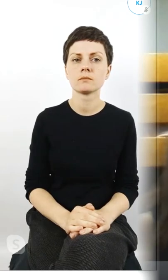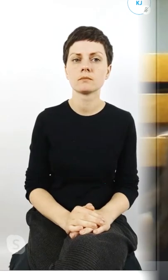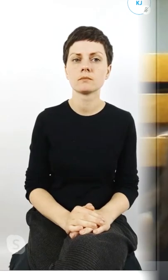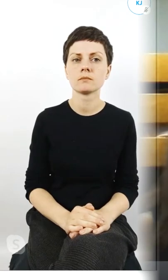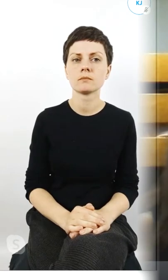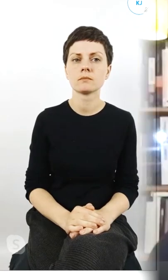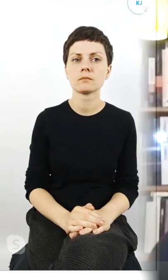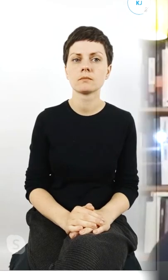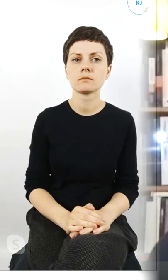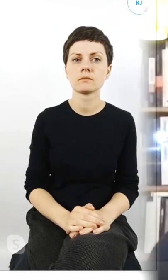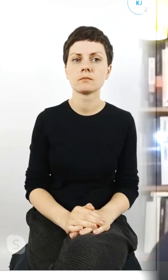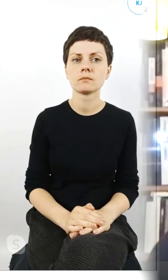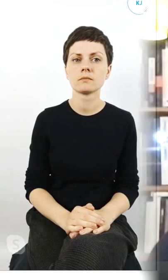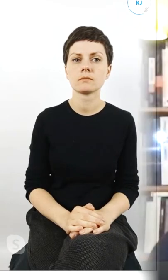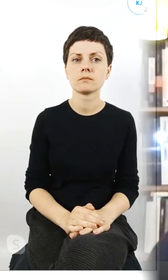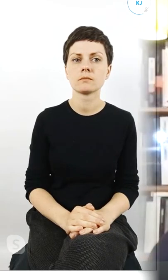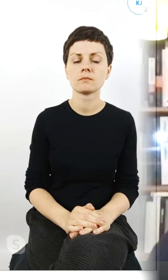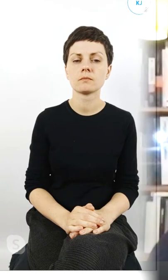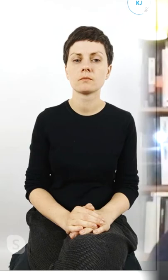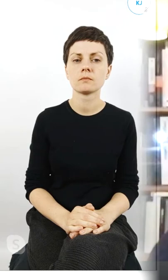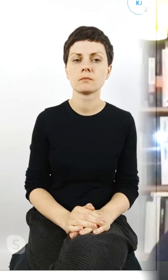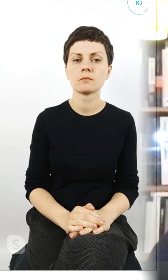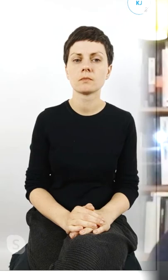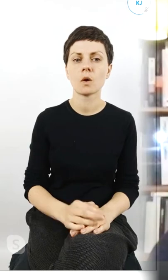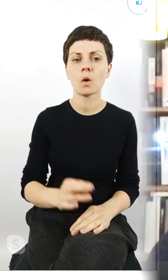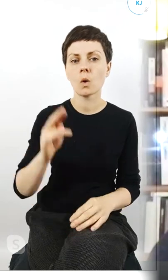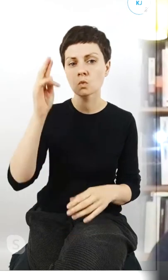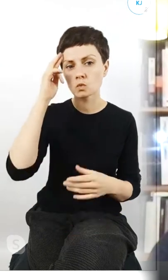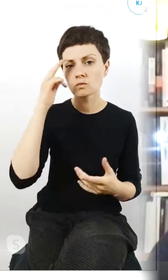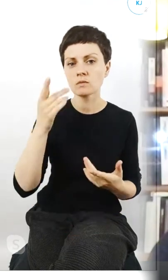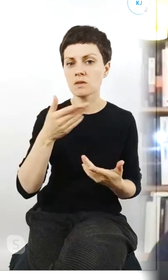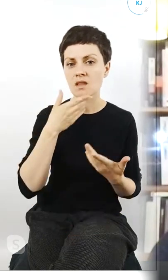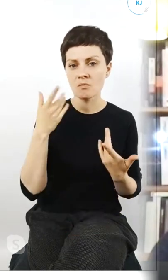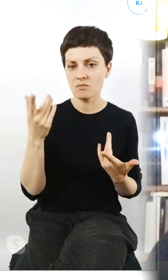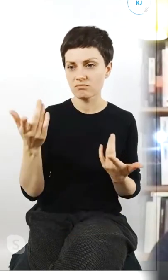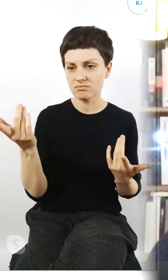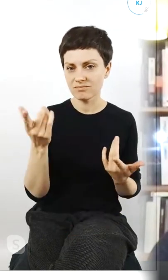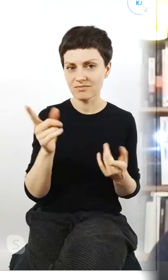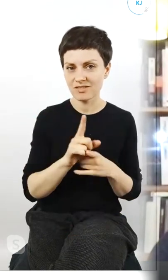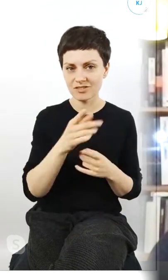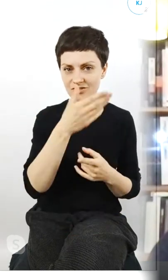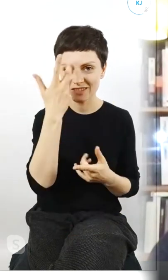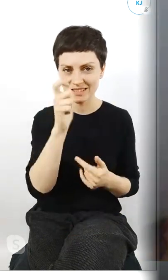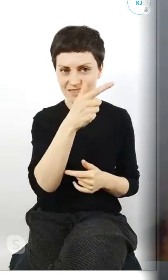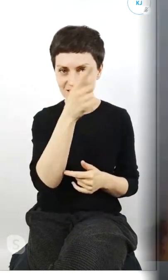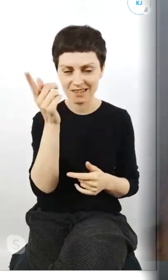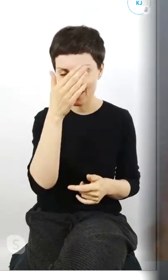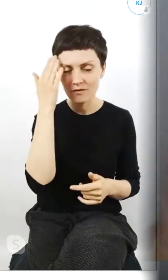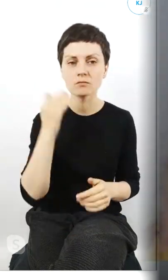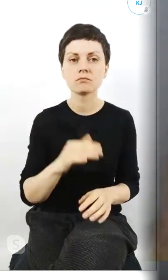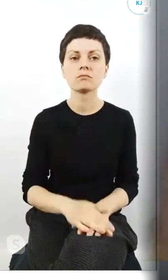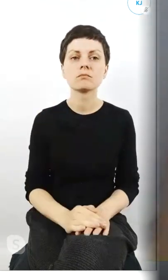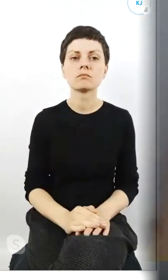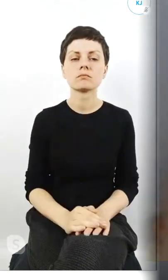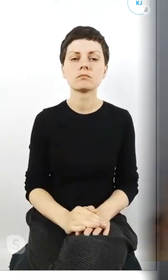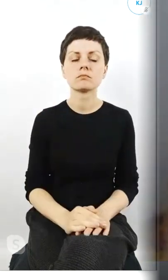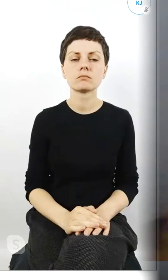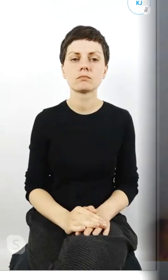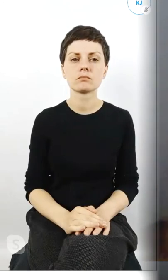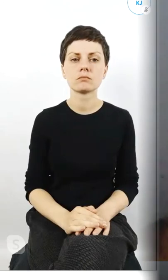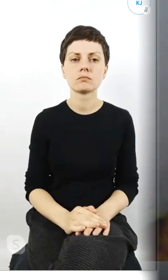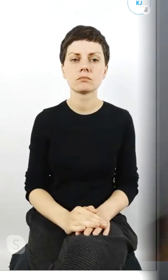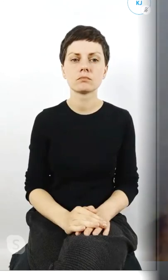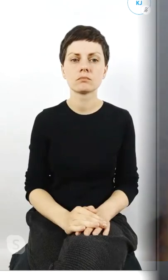to rozumiem że też nie macie również pojęcia o tym znaczy też